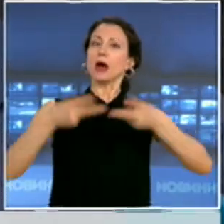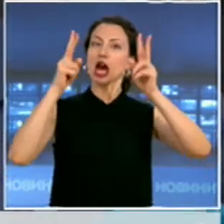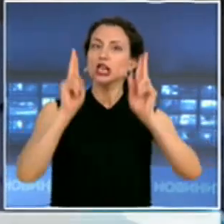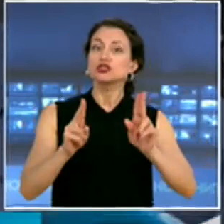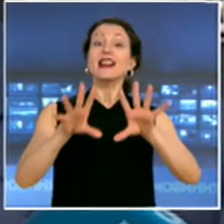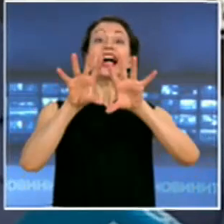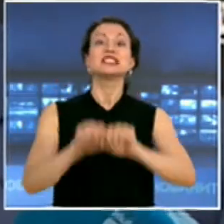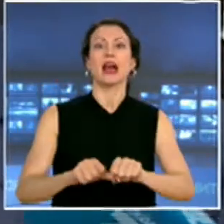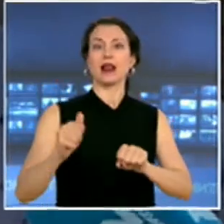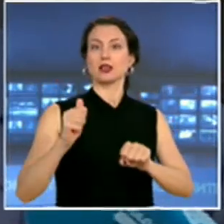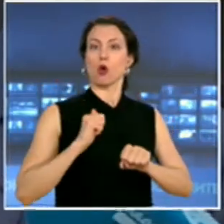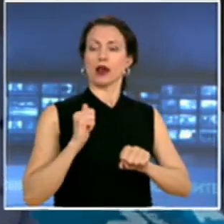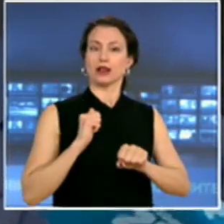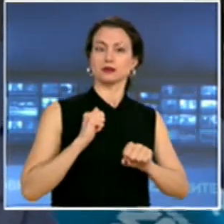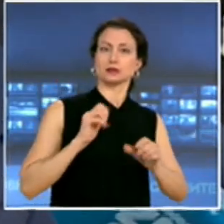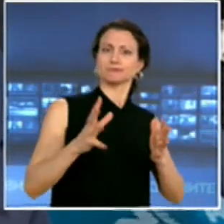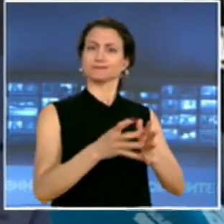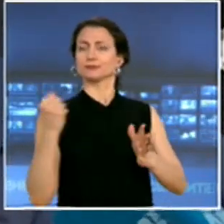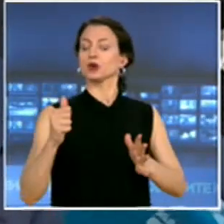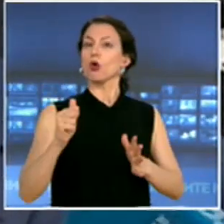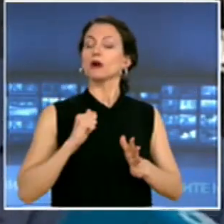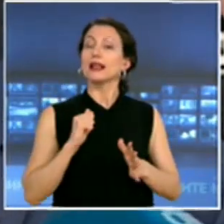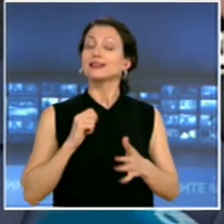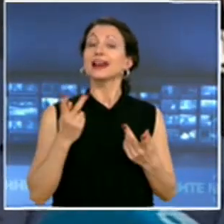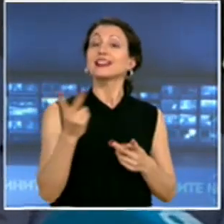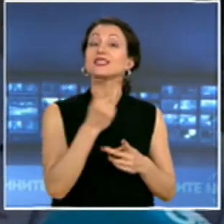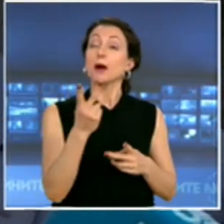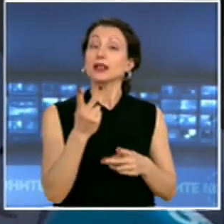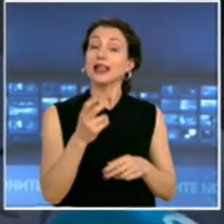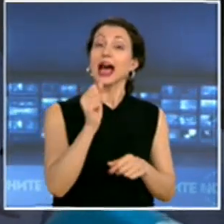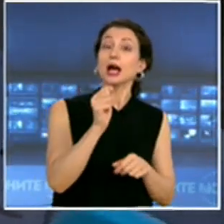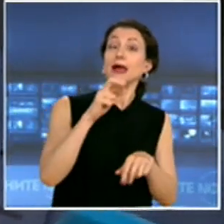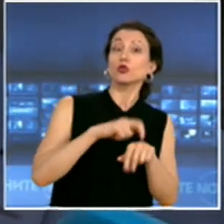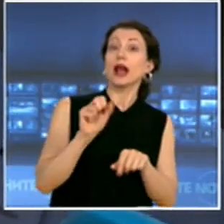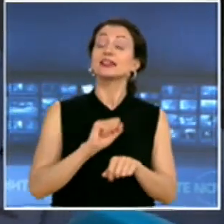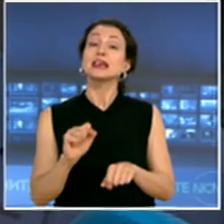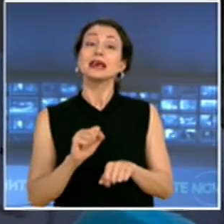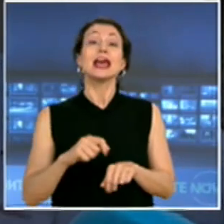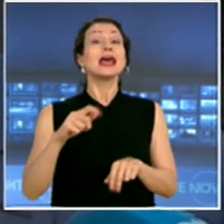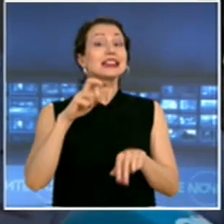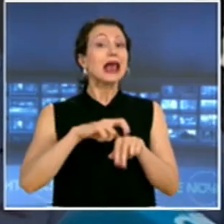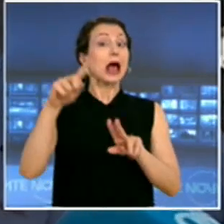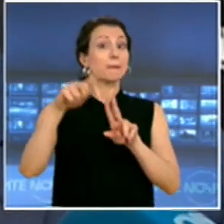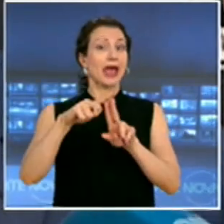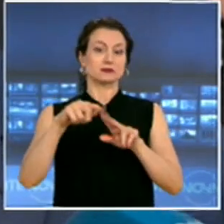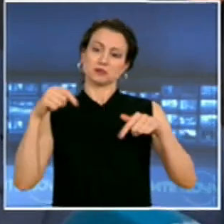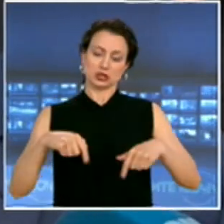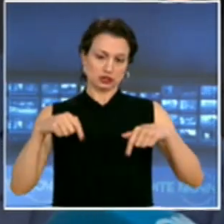господин Доган и на господин Пеевски, така че ние ще настояваме още днес комисията да бъде свикана и да се вземе това решение.